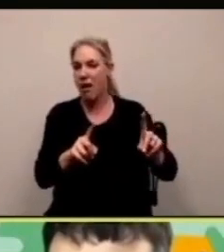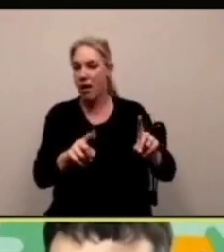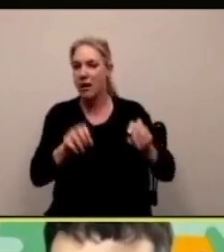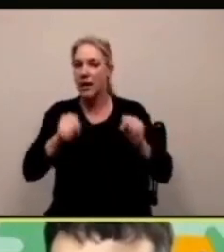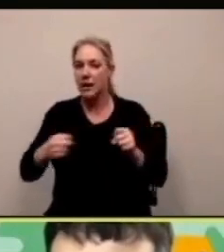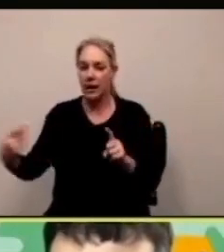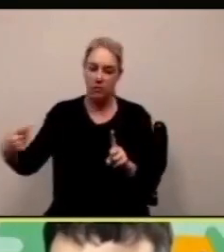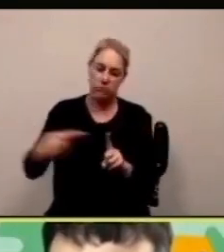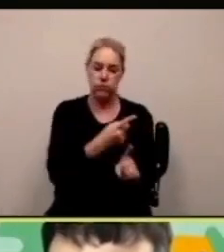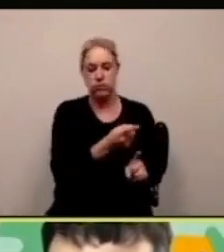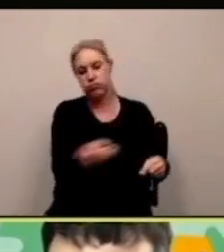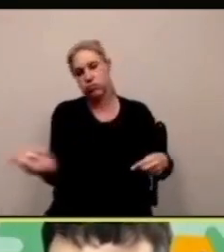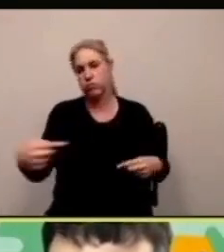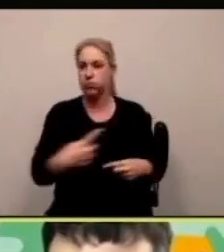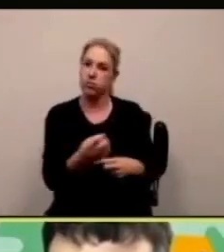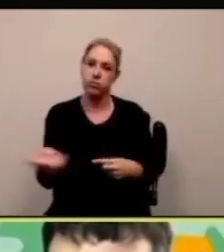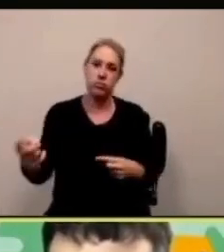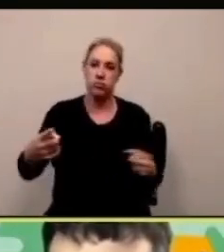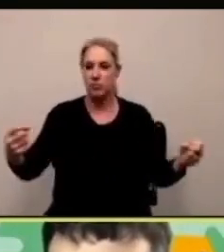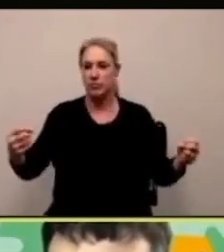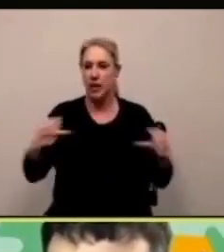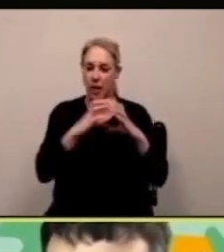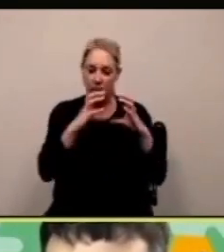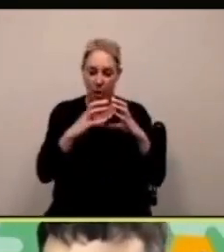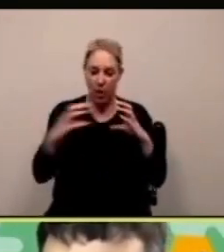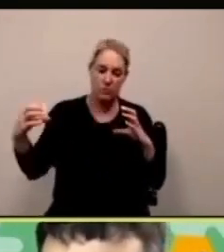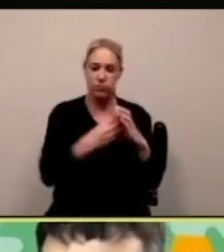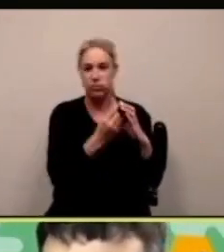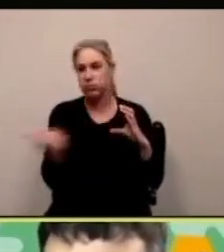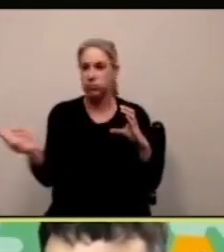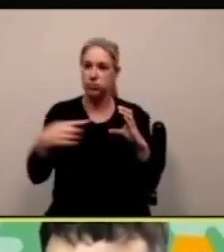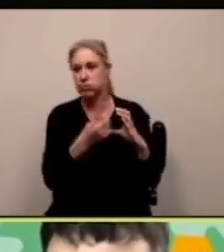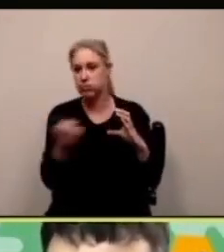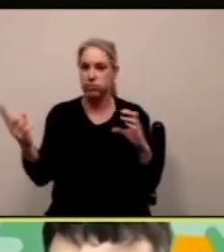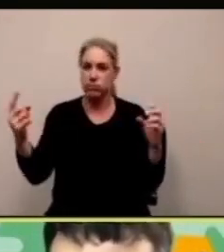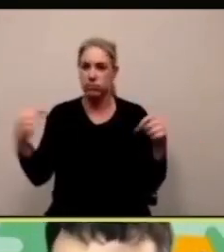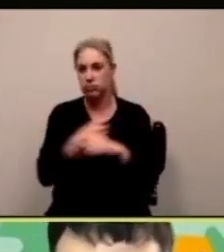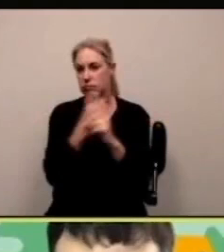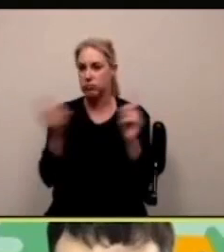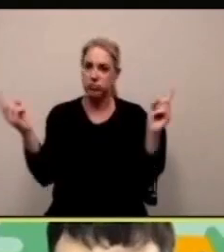battendo le altre biglie e